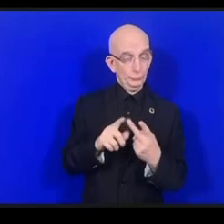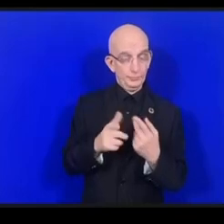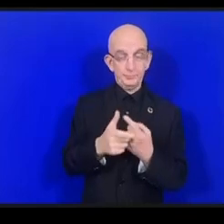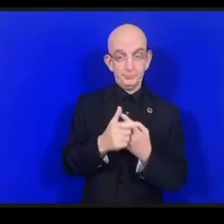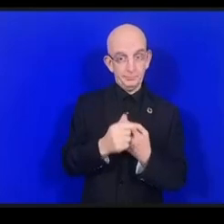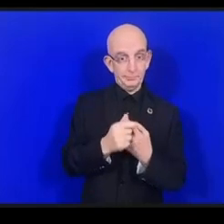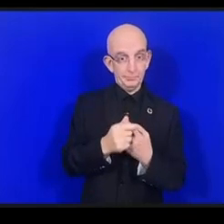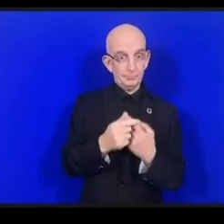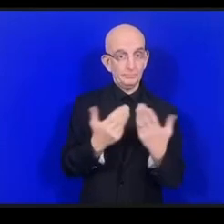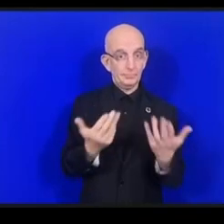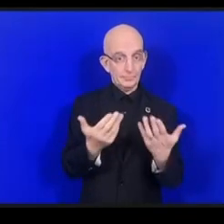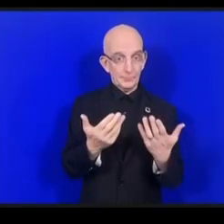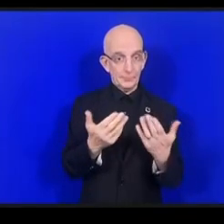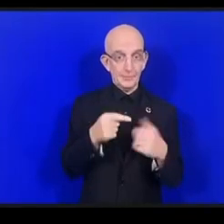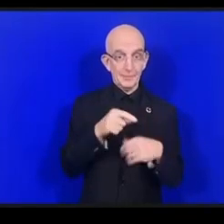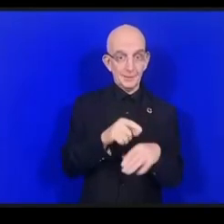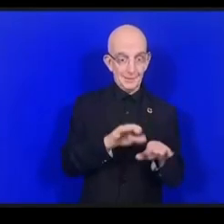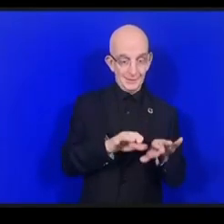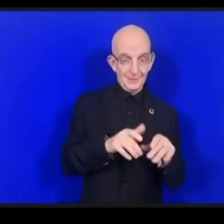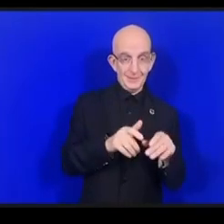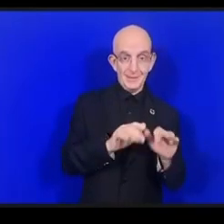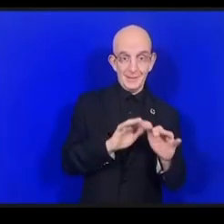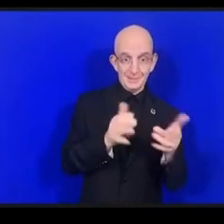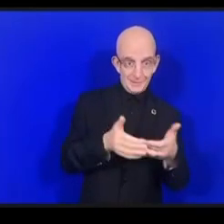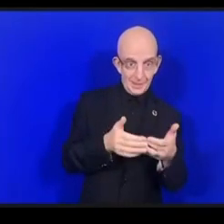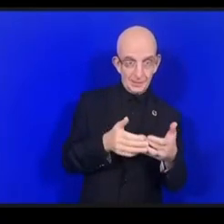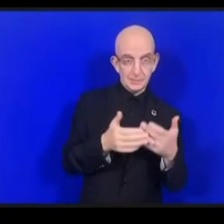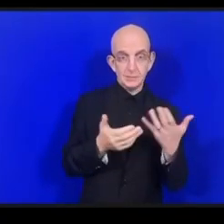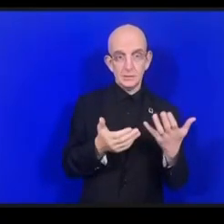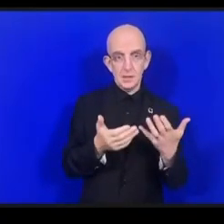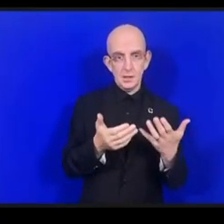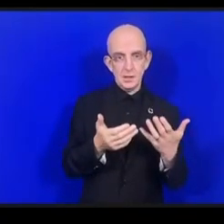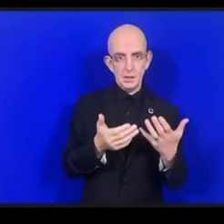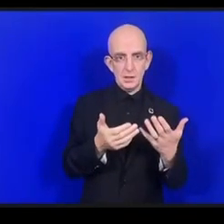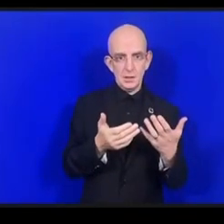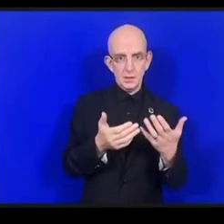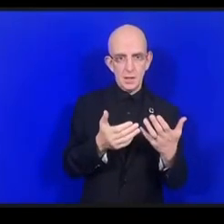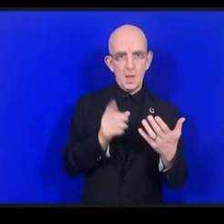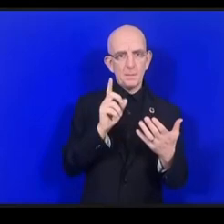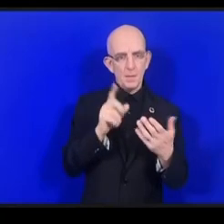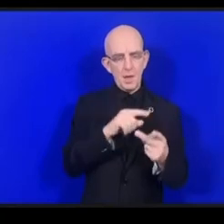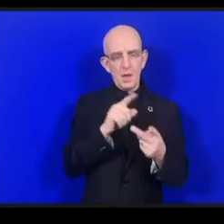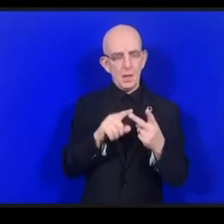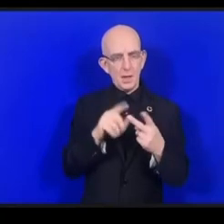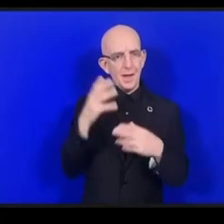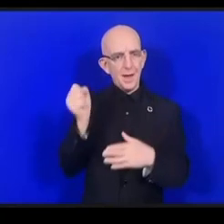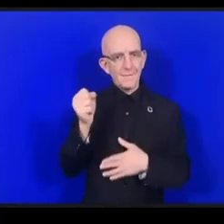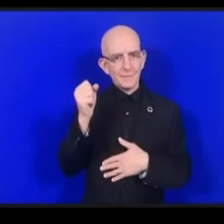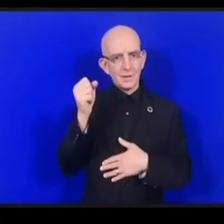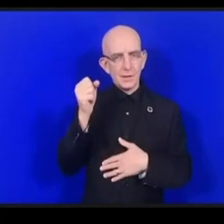لدينا أشخاص يعانون من إعاقات عقلية وجسادية